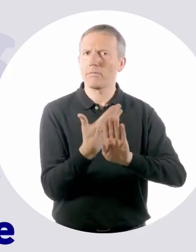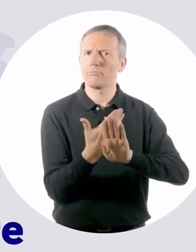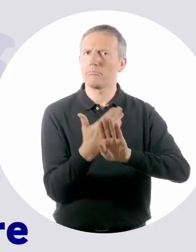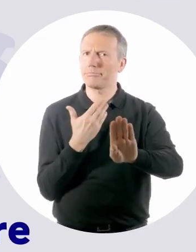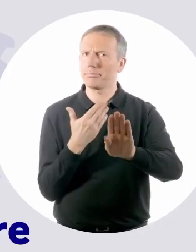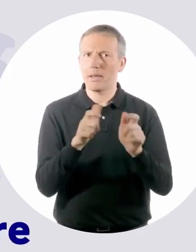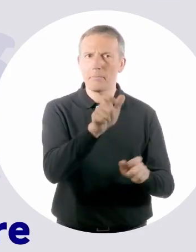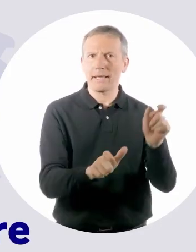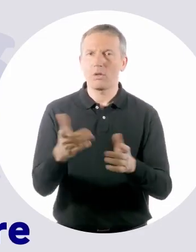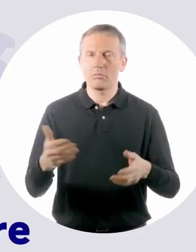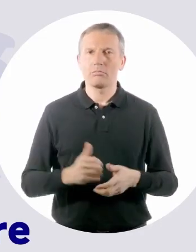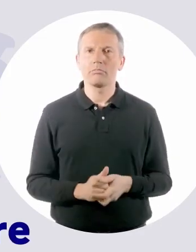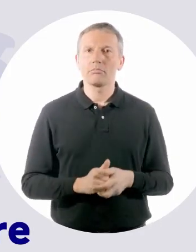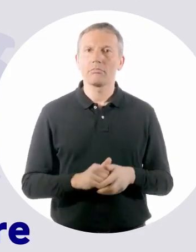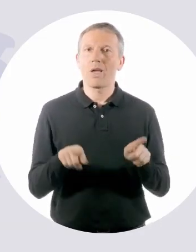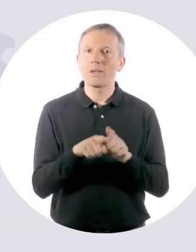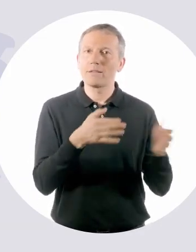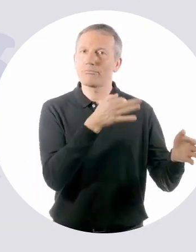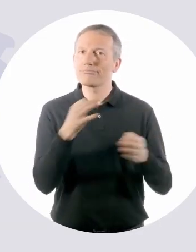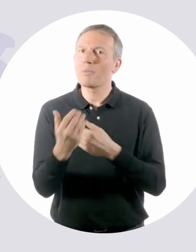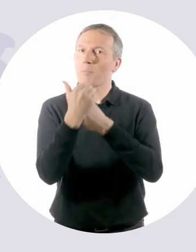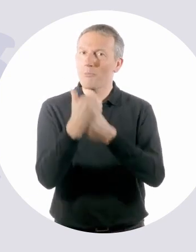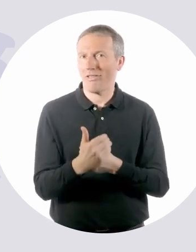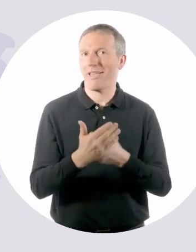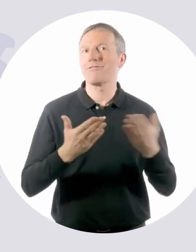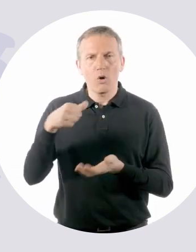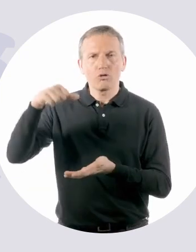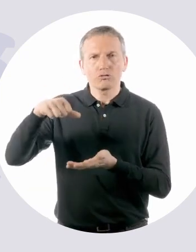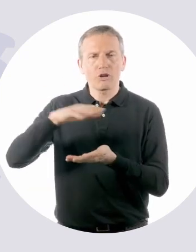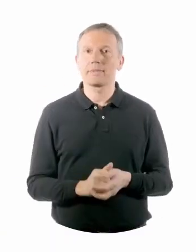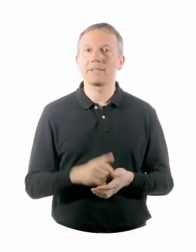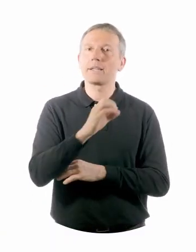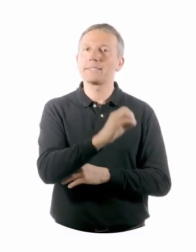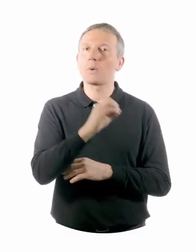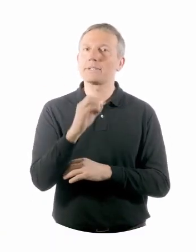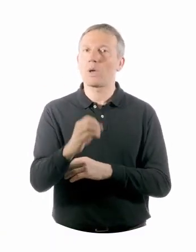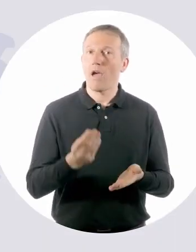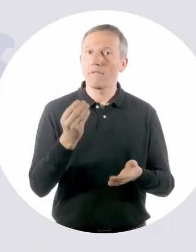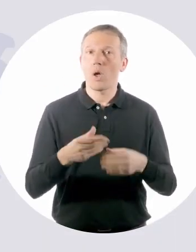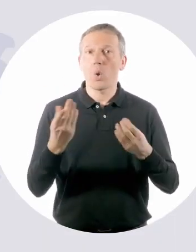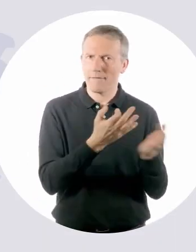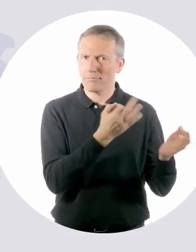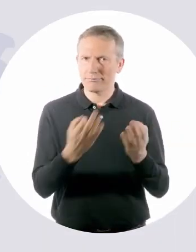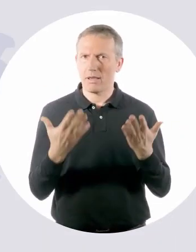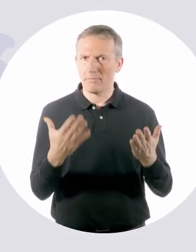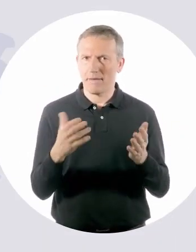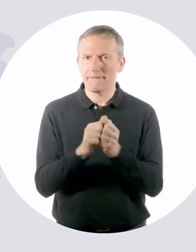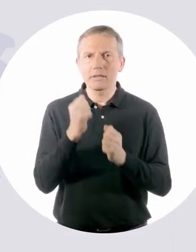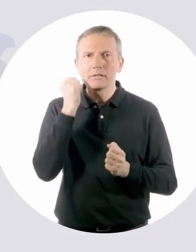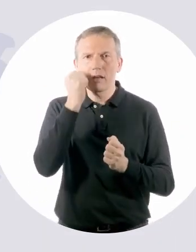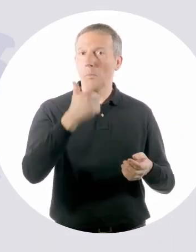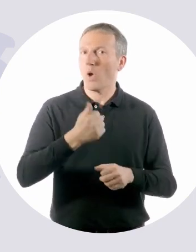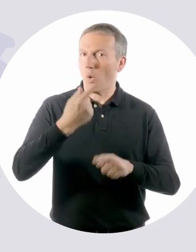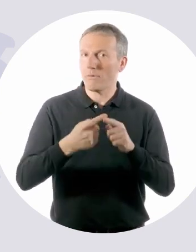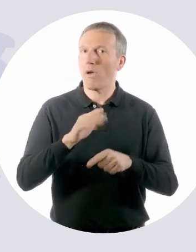800 mètres de distance avec personne et appliquez systématiquement du savon. Sur 130 enfants, lavez-vous très